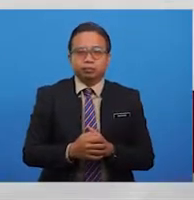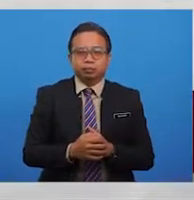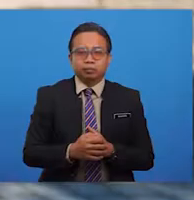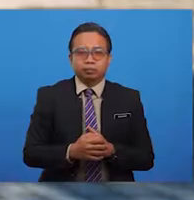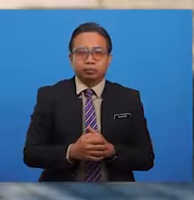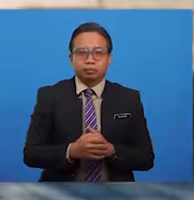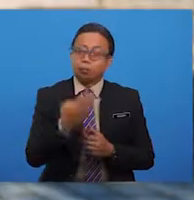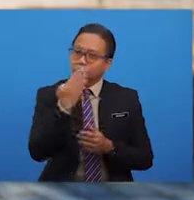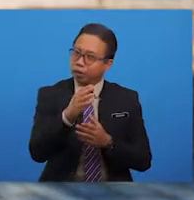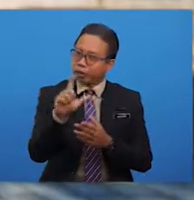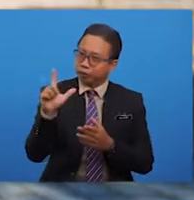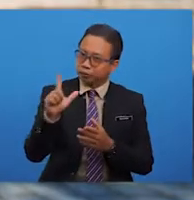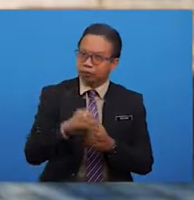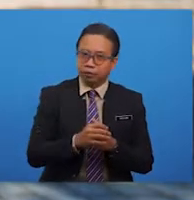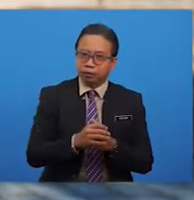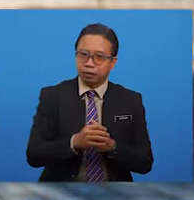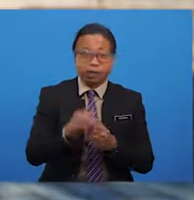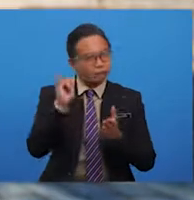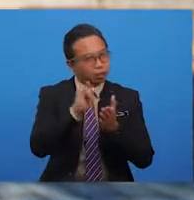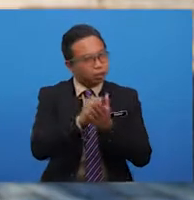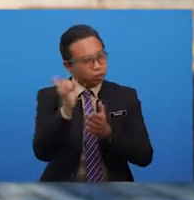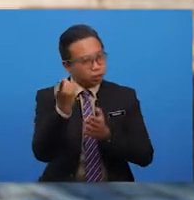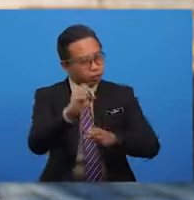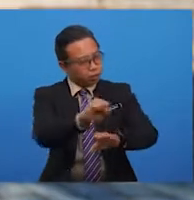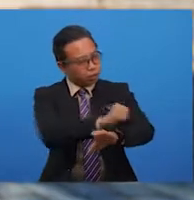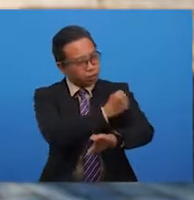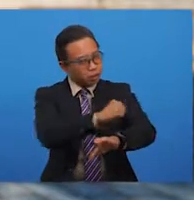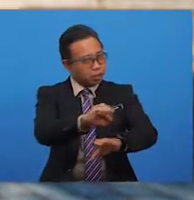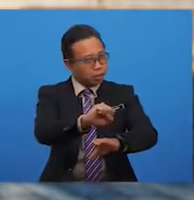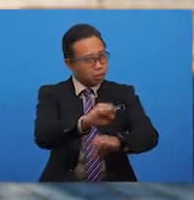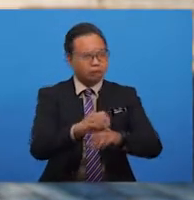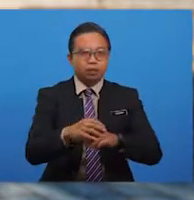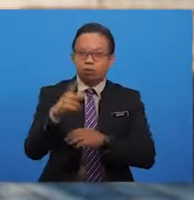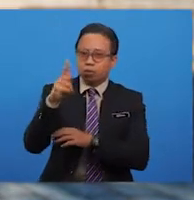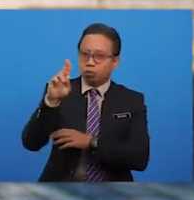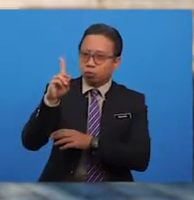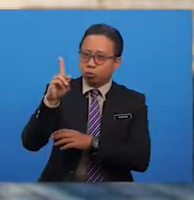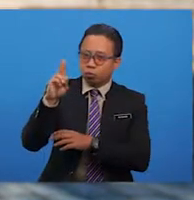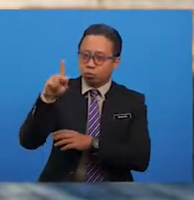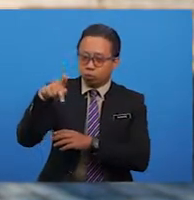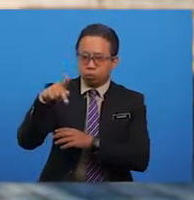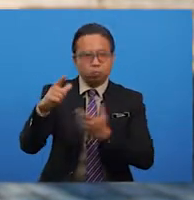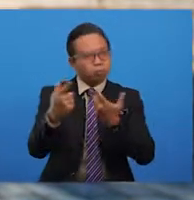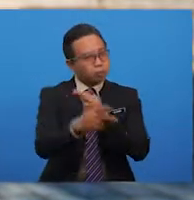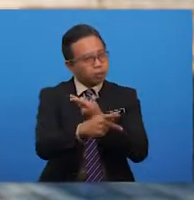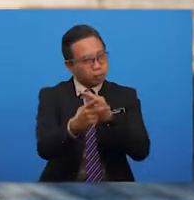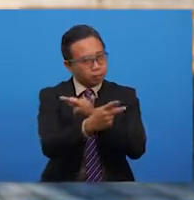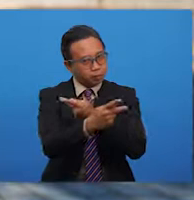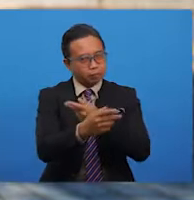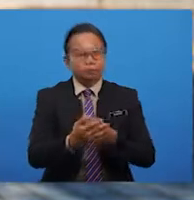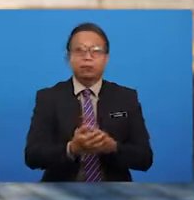baiklah murid-murid demikianlah deklimasi sajak kuduk perang. Murid-murid